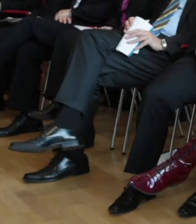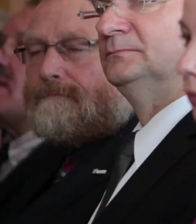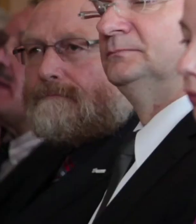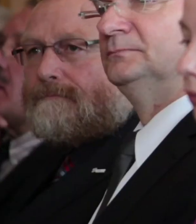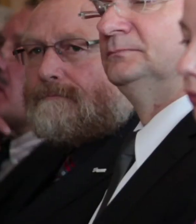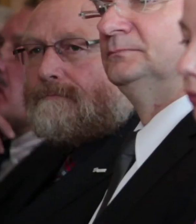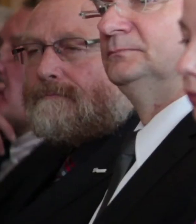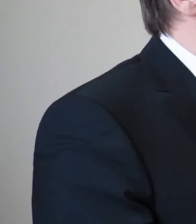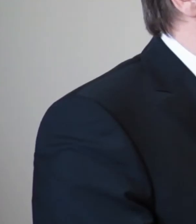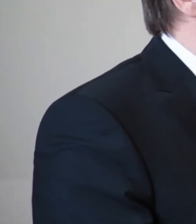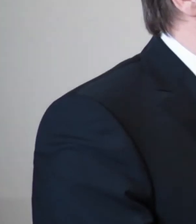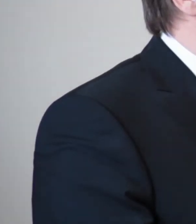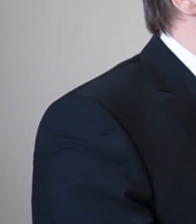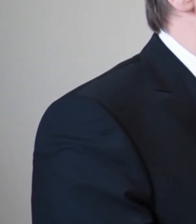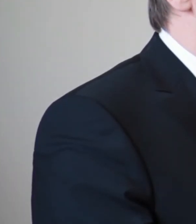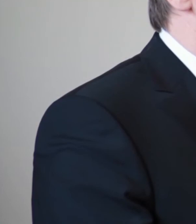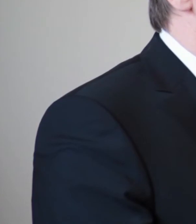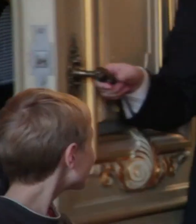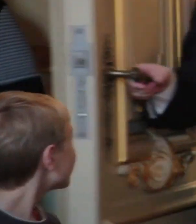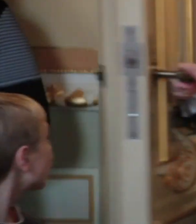Das ist für internationale unabdingbar.